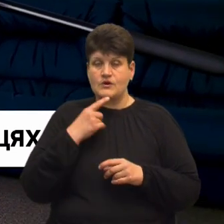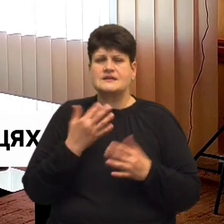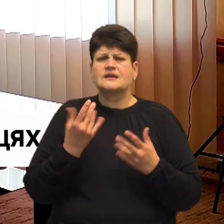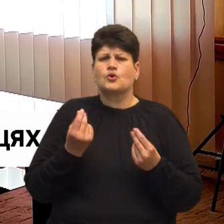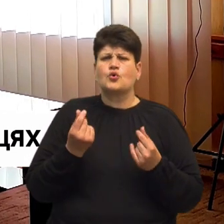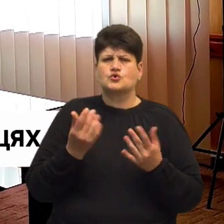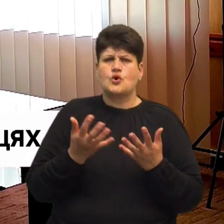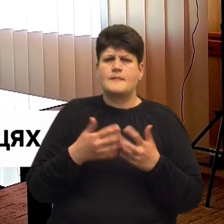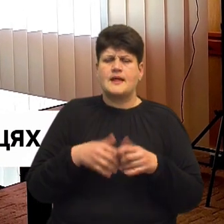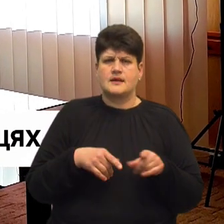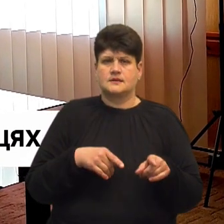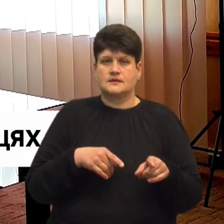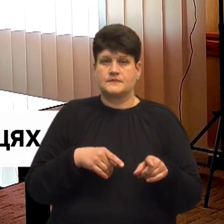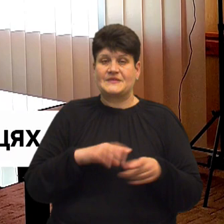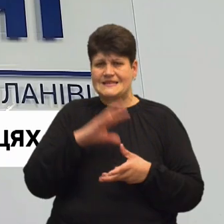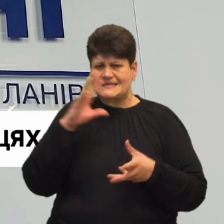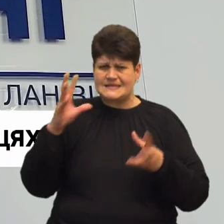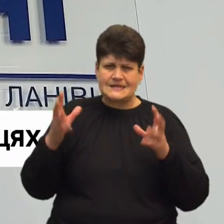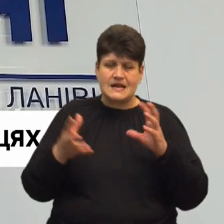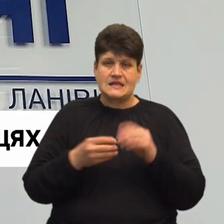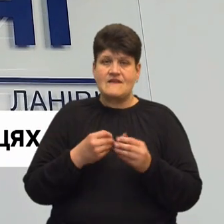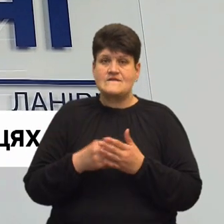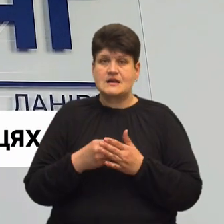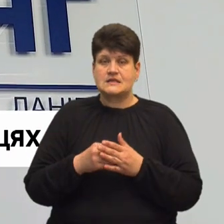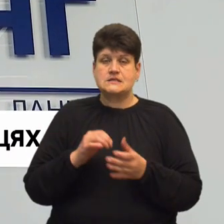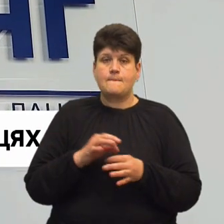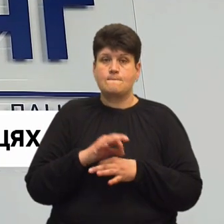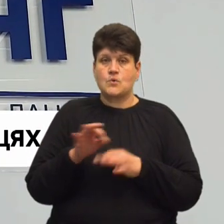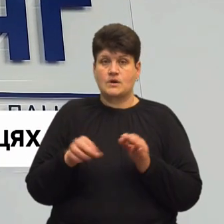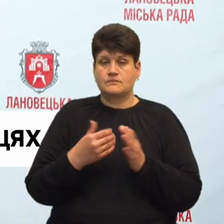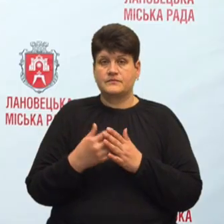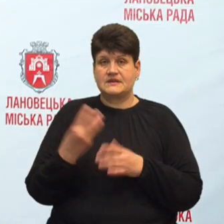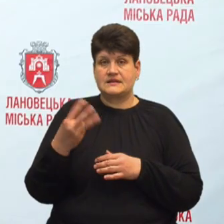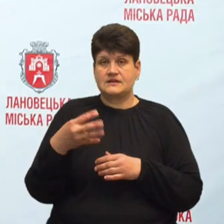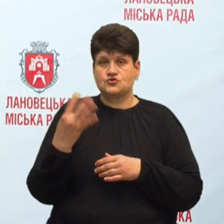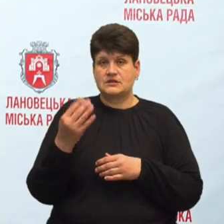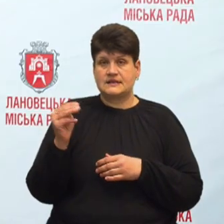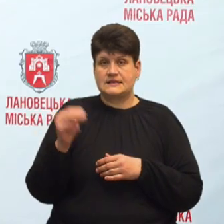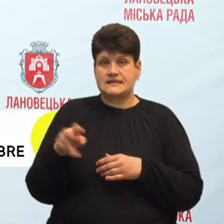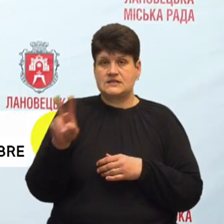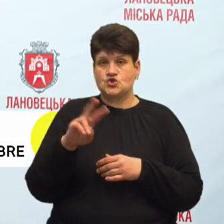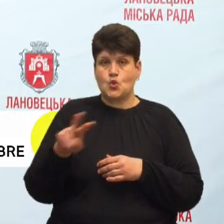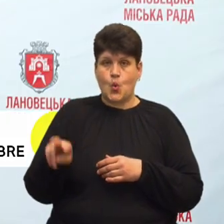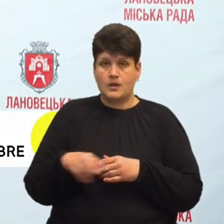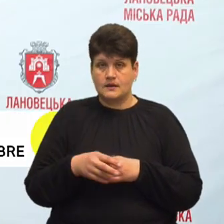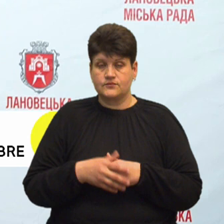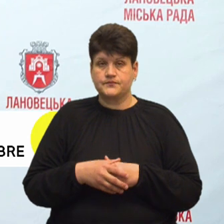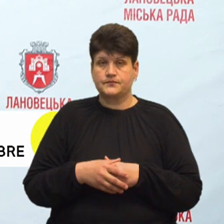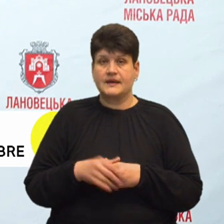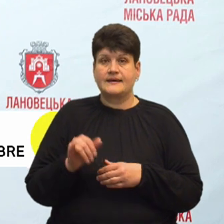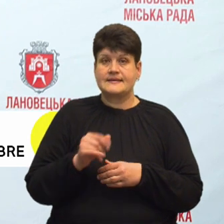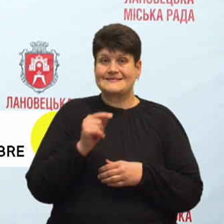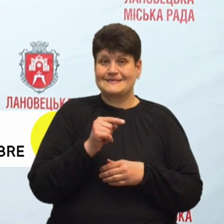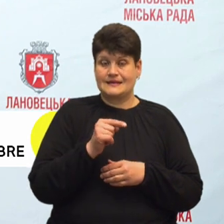коворкінгу. Загальна вартість цього проєкту орієнтовно 34 тисячі доларів, із них